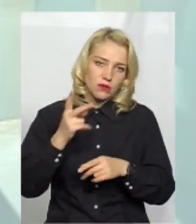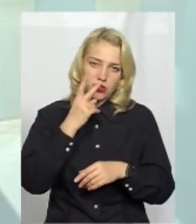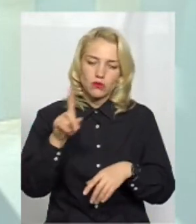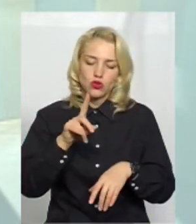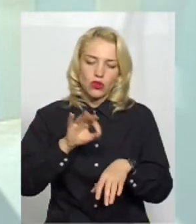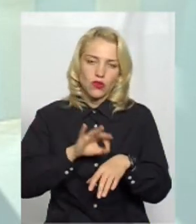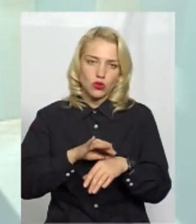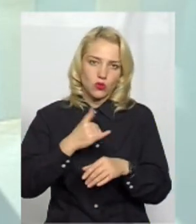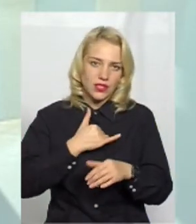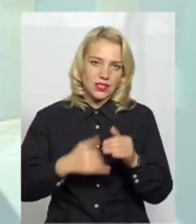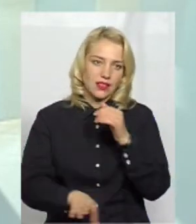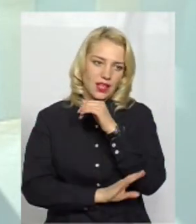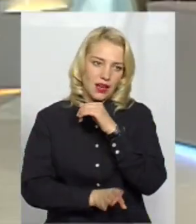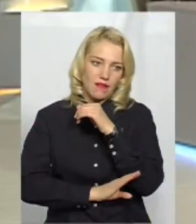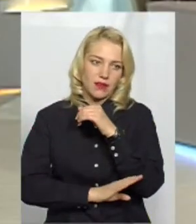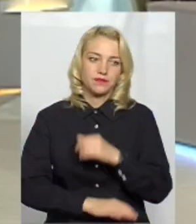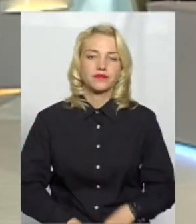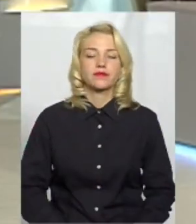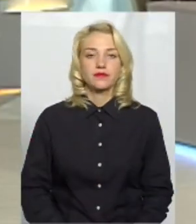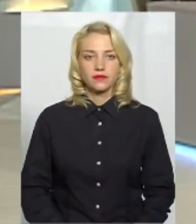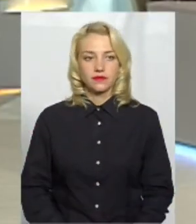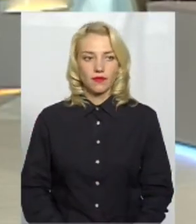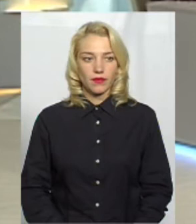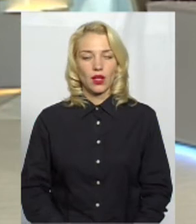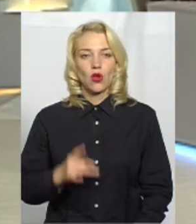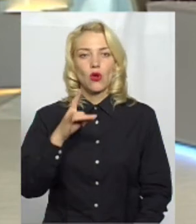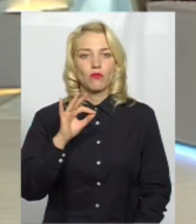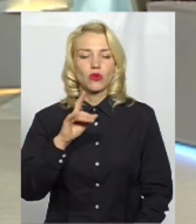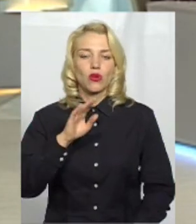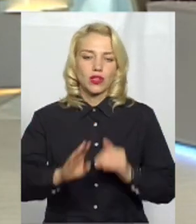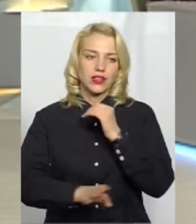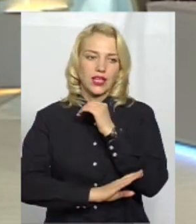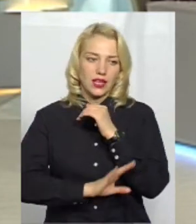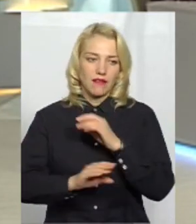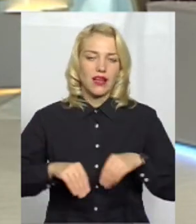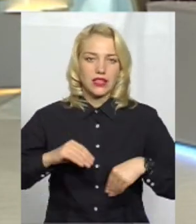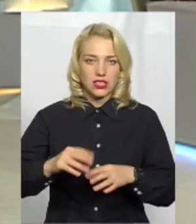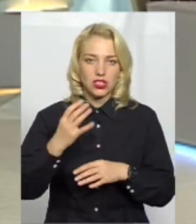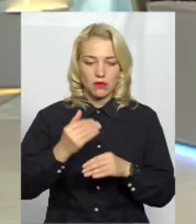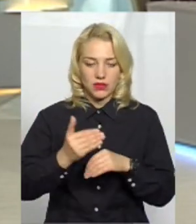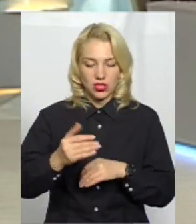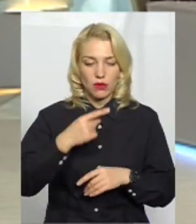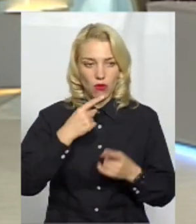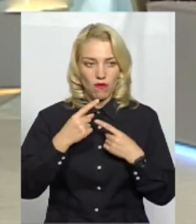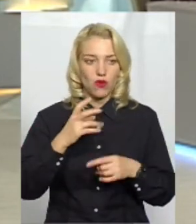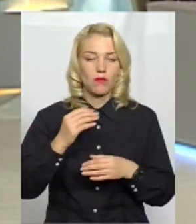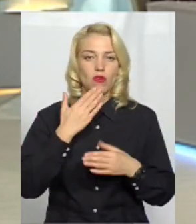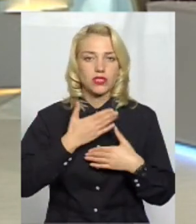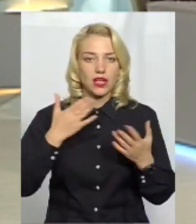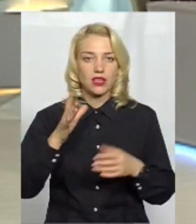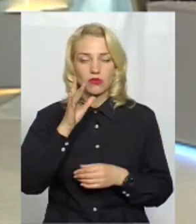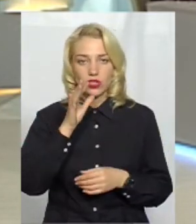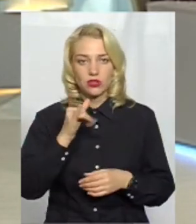дерева і яка в нас проблема. Про дерева і насадження ще трошечки пізніше поговоримо, але останнім